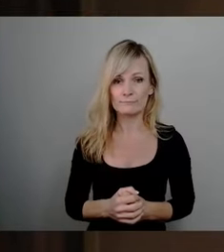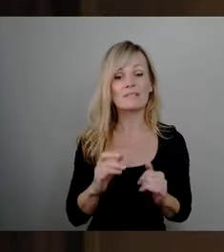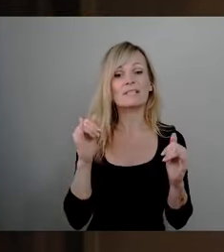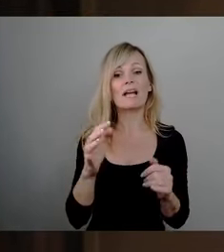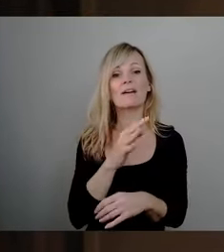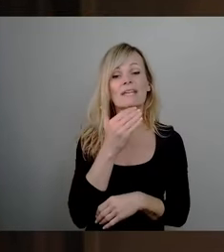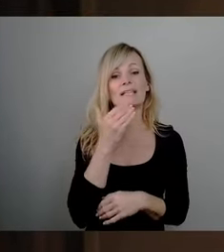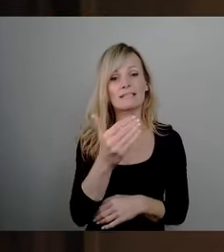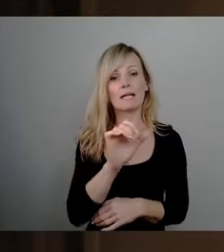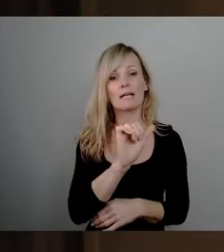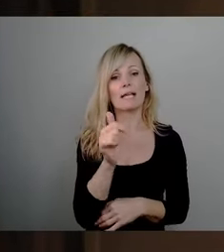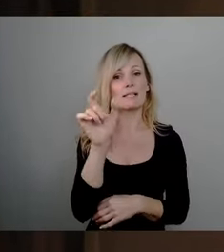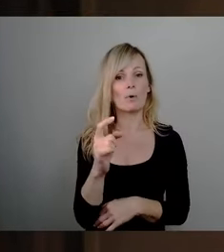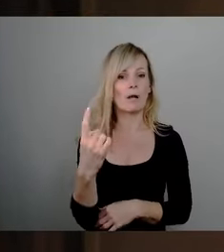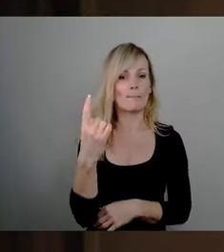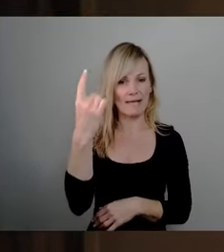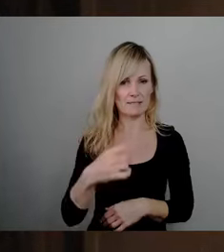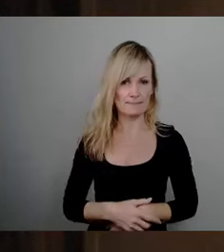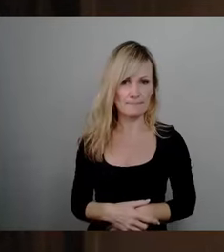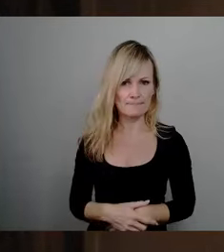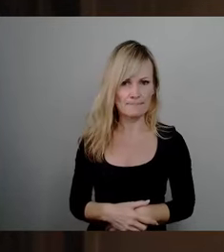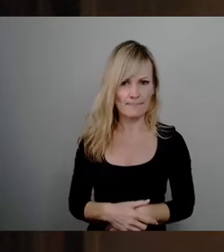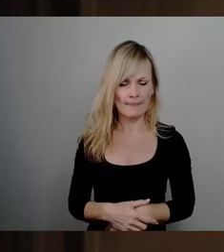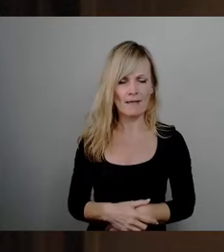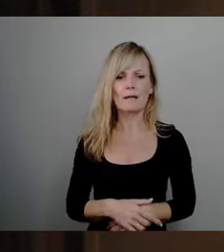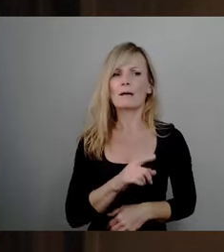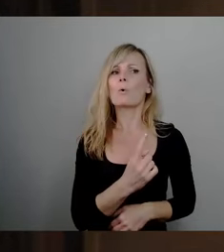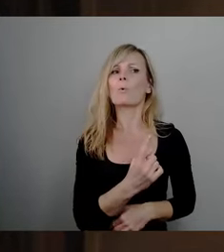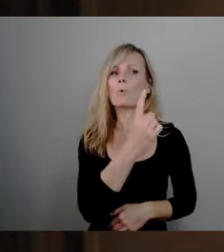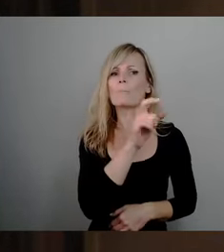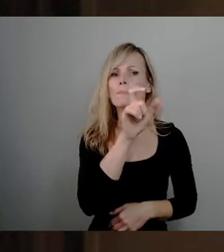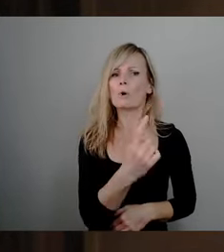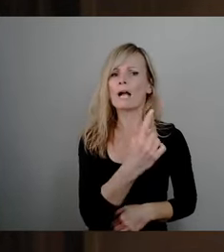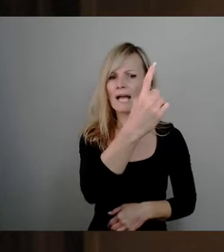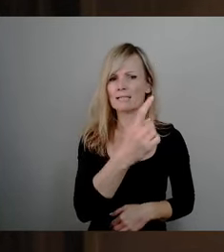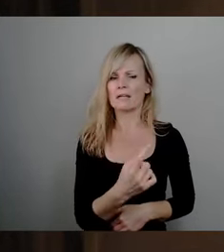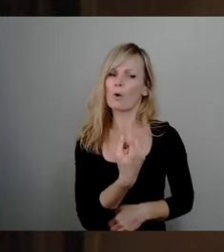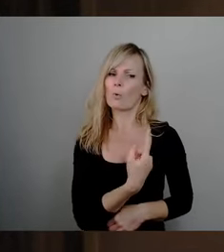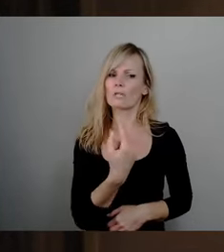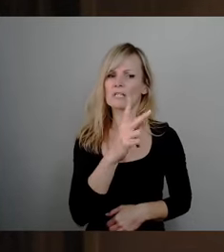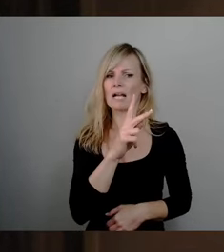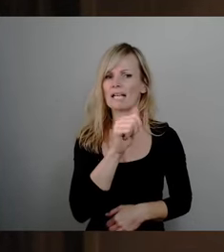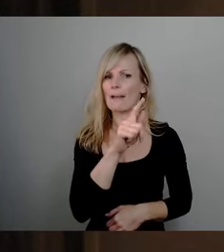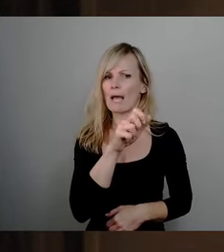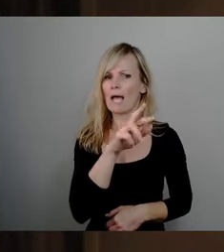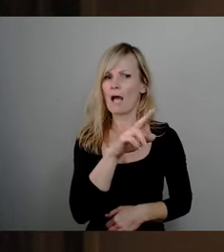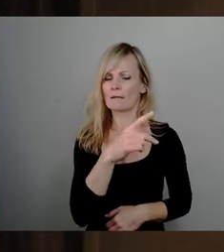Meine Frage richtet sich eigentlich tatsächlich an den Oberbürgermeister als unseren Kämmerer. Ich stelle sie jetzt trotzdem.